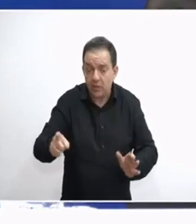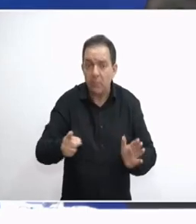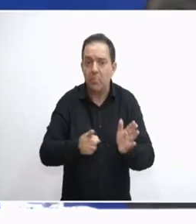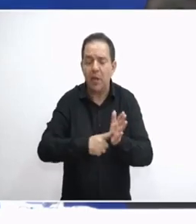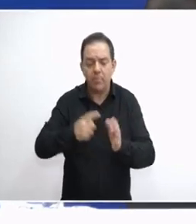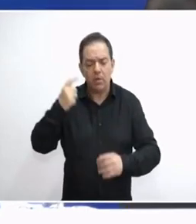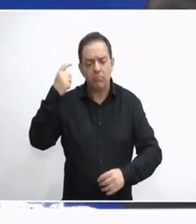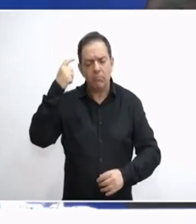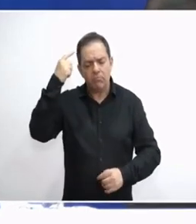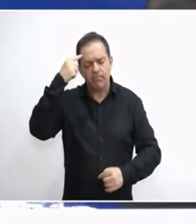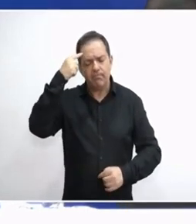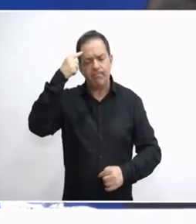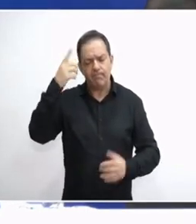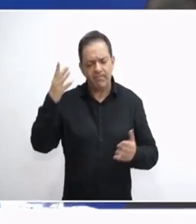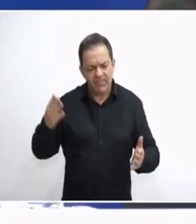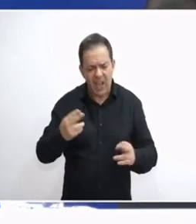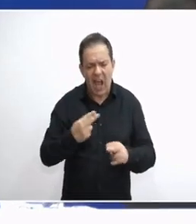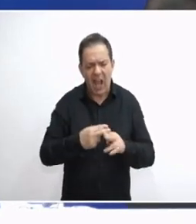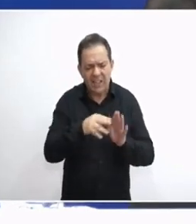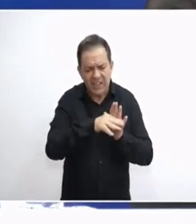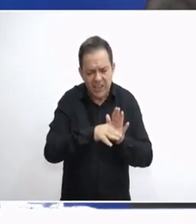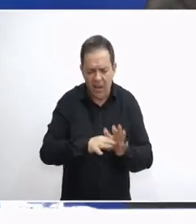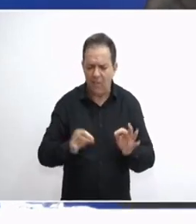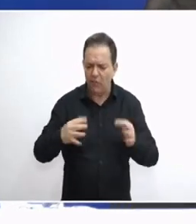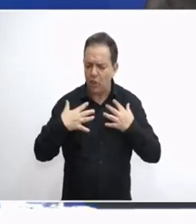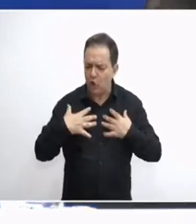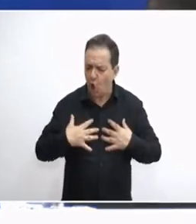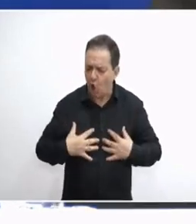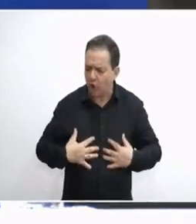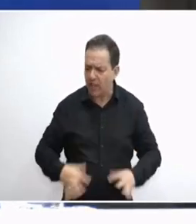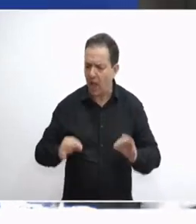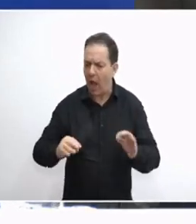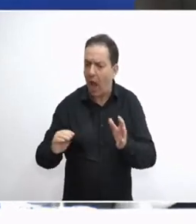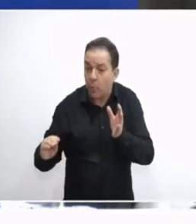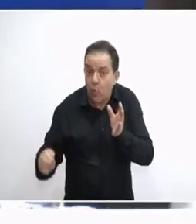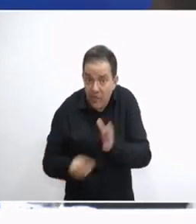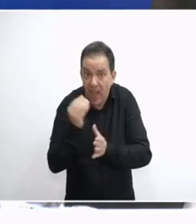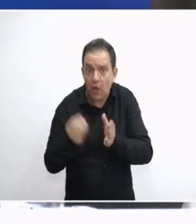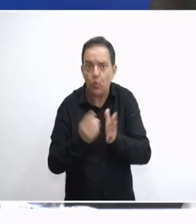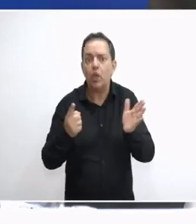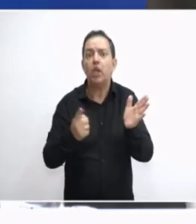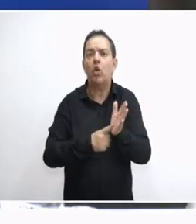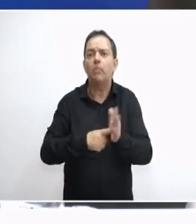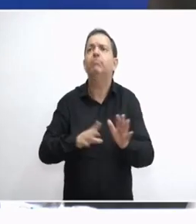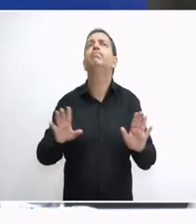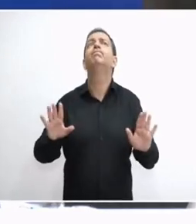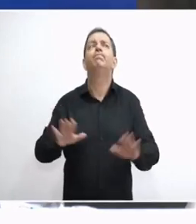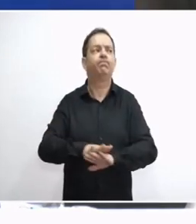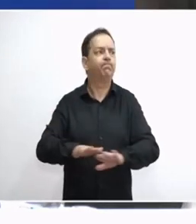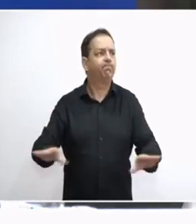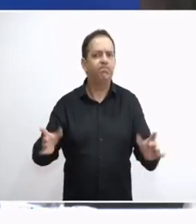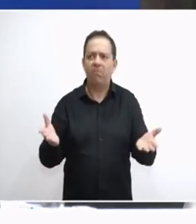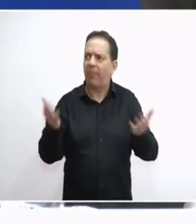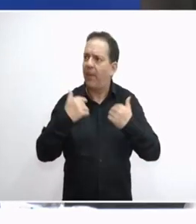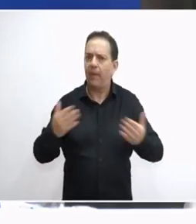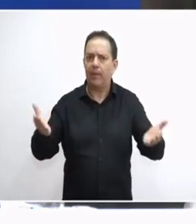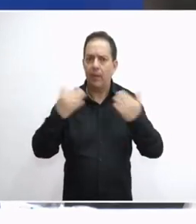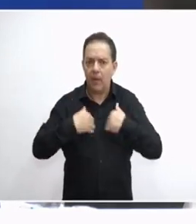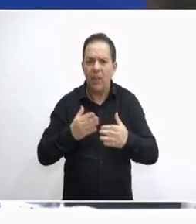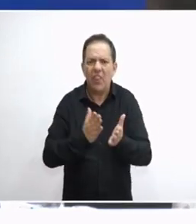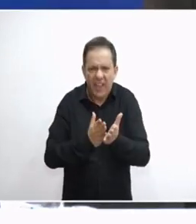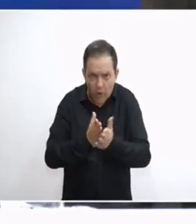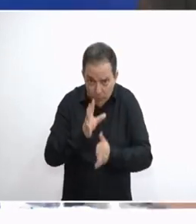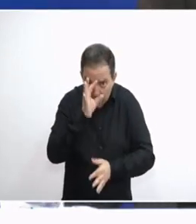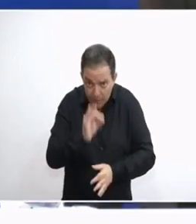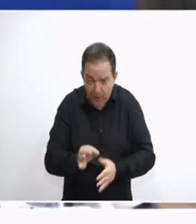του αξιακού συστήματος της φυσιολογίας μας όπου θα βγαίνουν οι νόμοι. Σήμερα αυτό δεν συμβαίνει. Άρα λοιπόν μιλάμε για δικαιοσύνη.